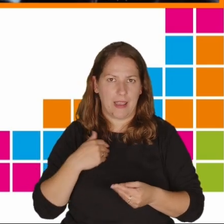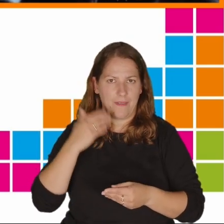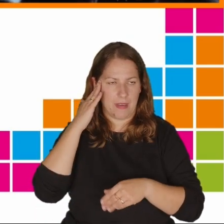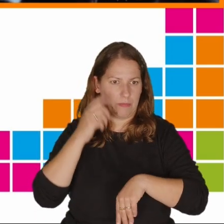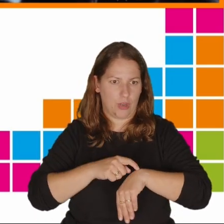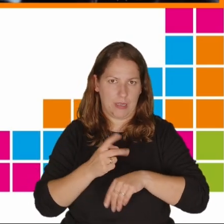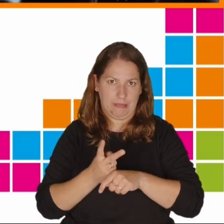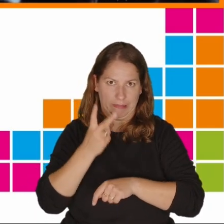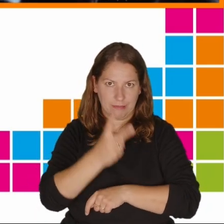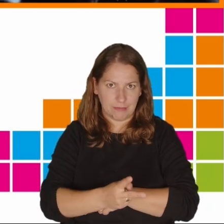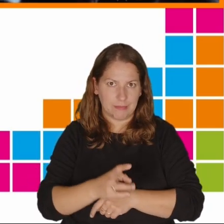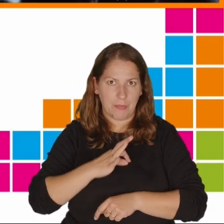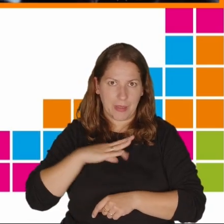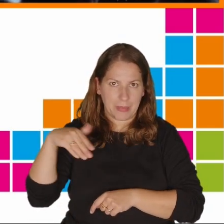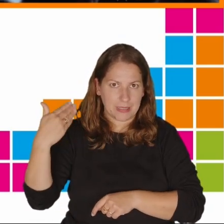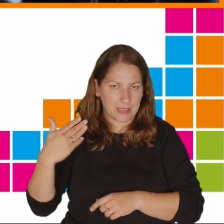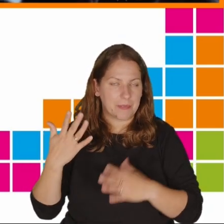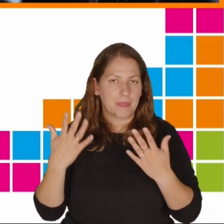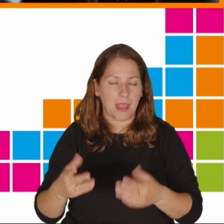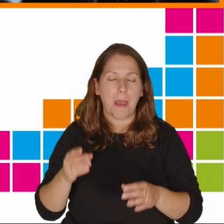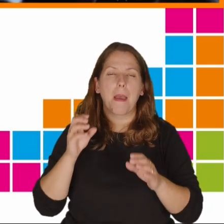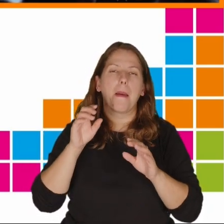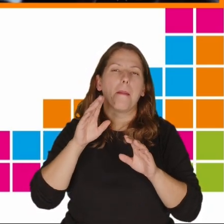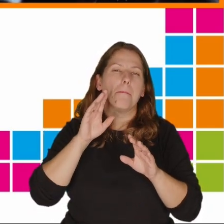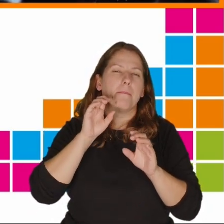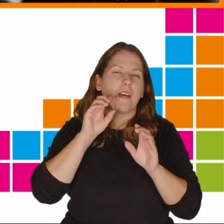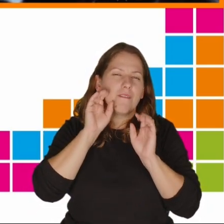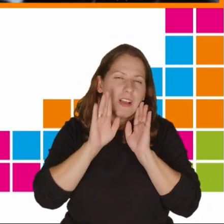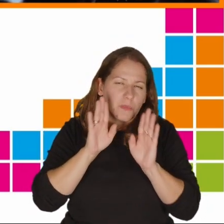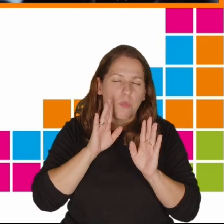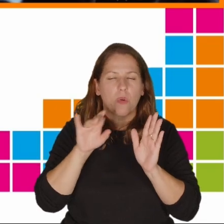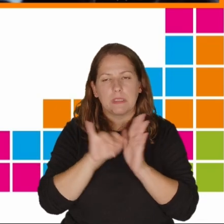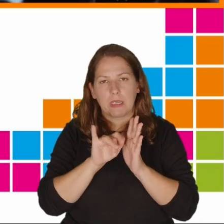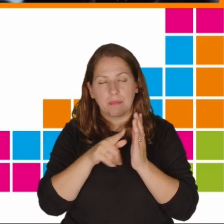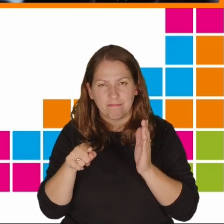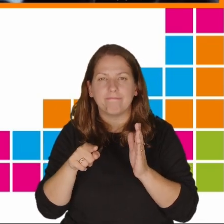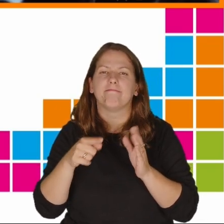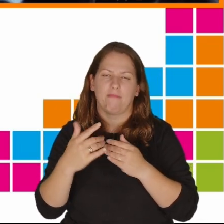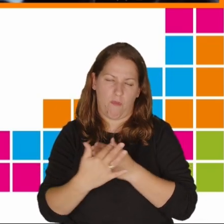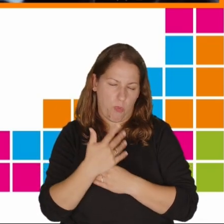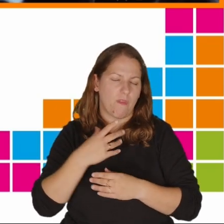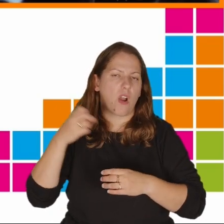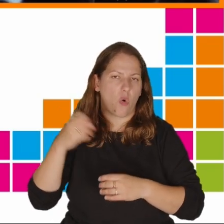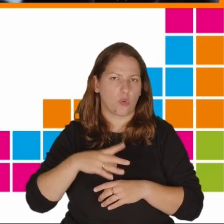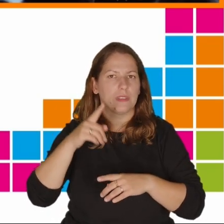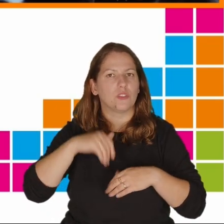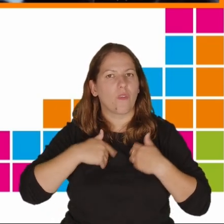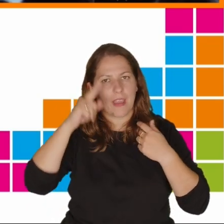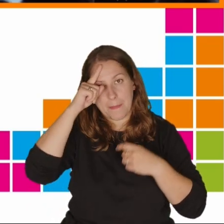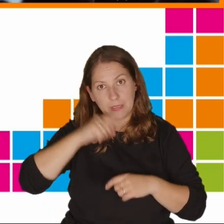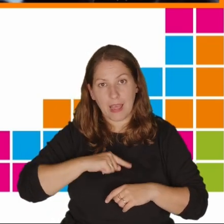przekroczyłam czas przeznaczony na moją prezentację, więc media społecznościowe przyczyniły się do pogorszenia stanu zdrowia psychicznego wśród